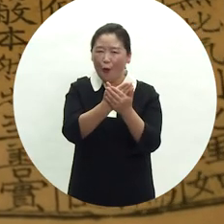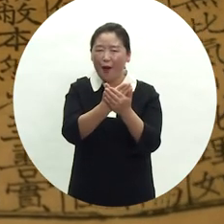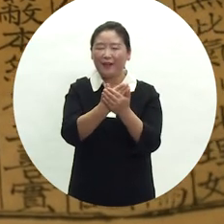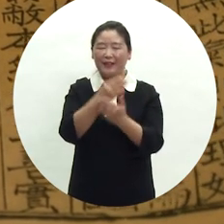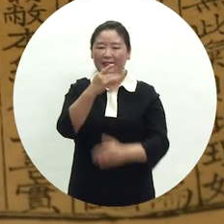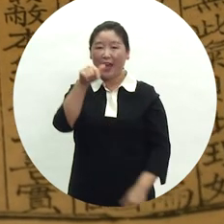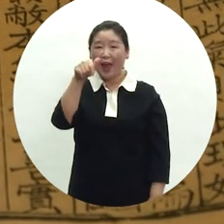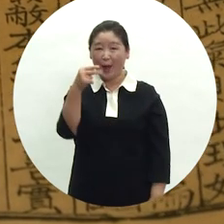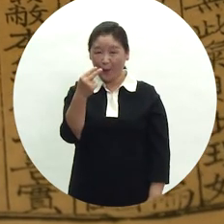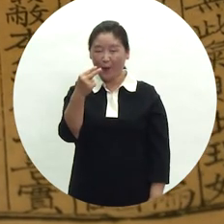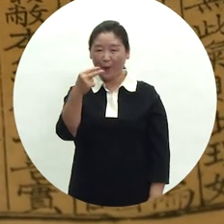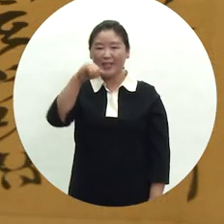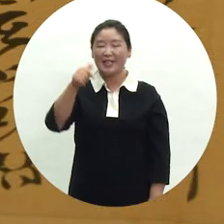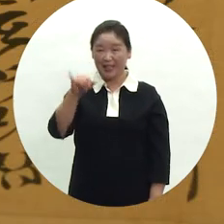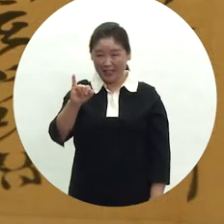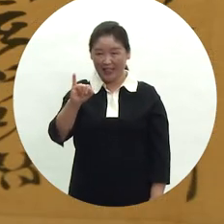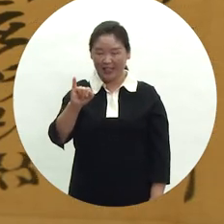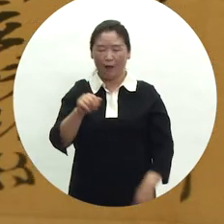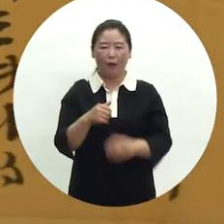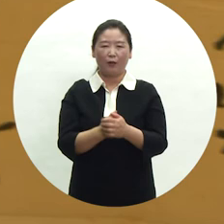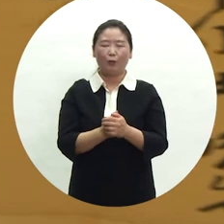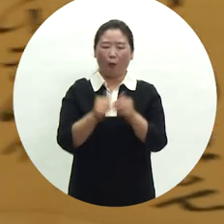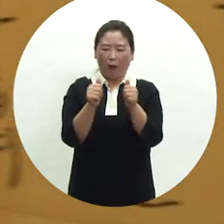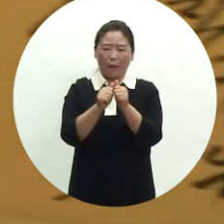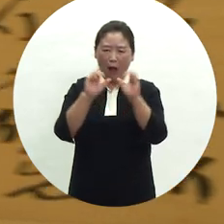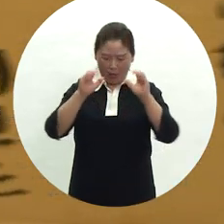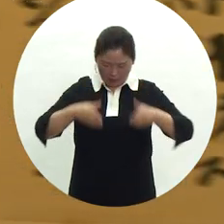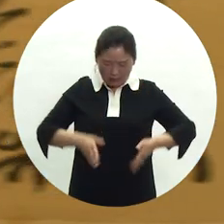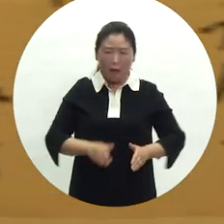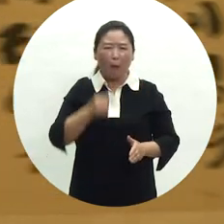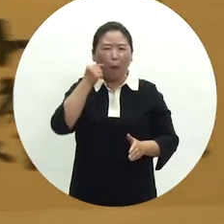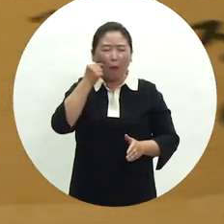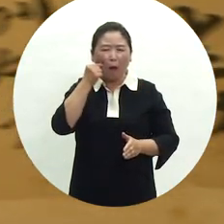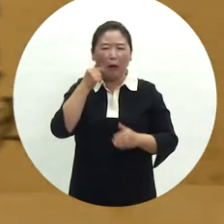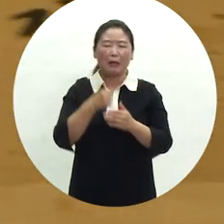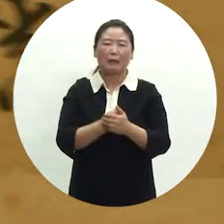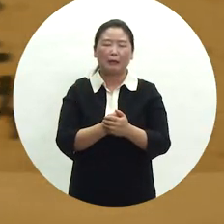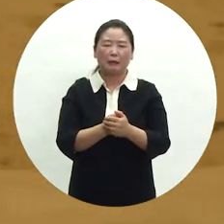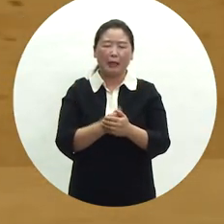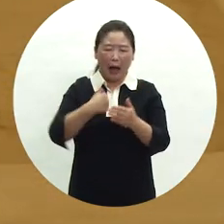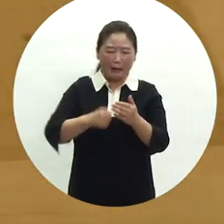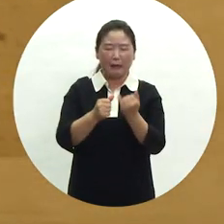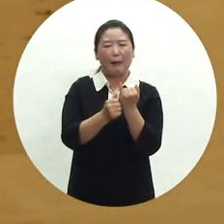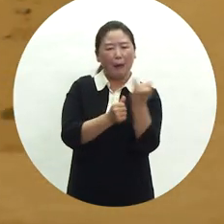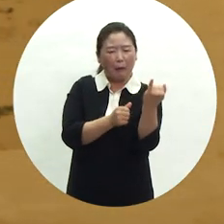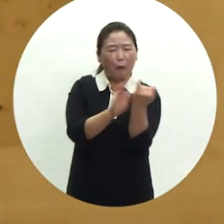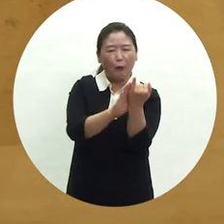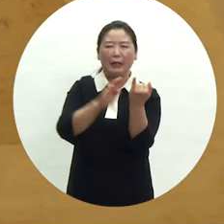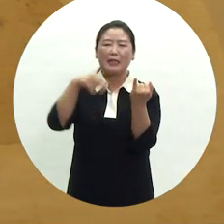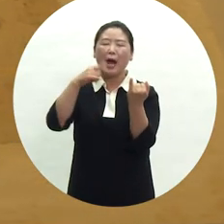태교지침서인 태교신기 낳지 못한 며느리를 위로하는 시아버지의 한글 편지